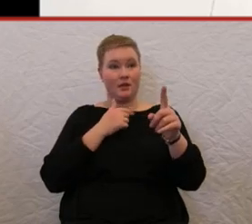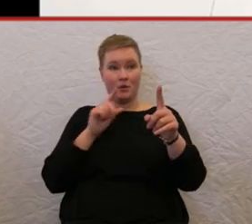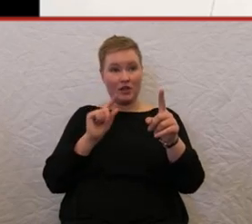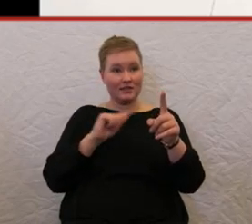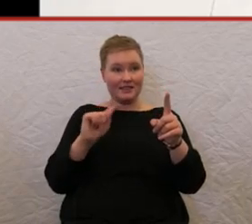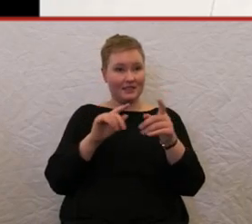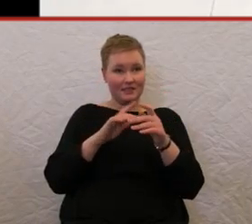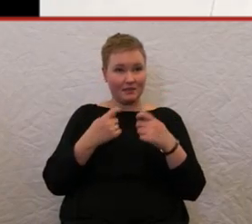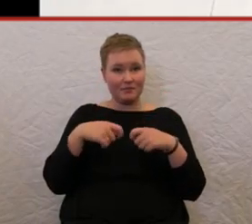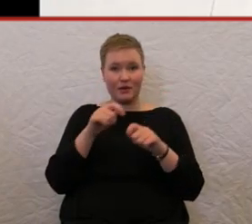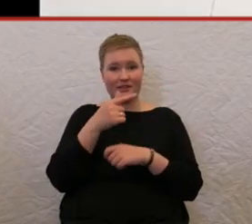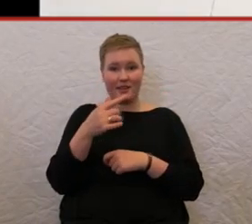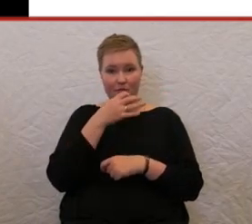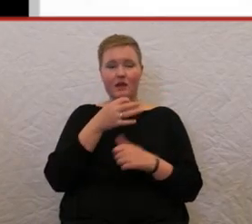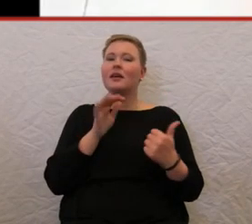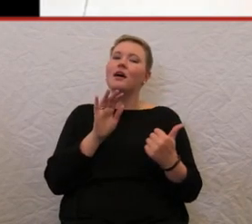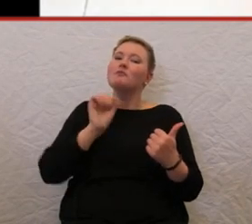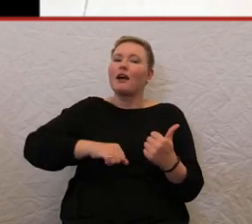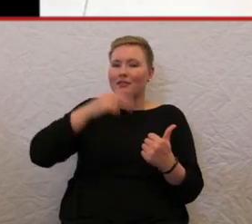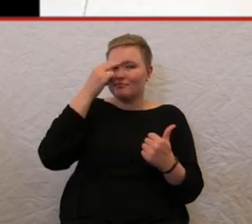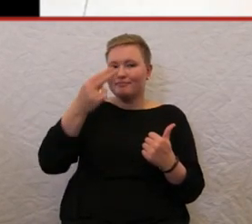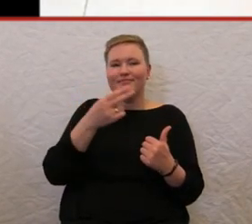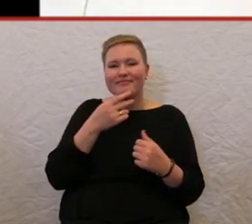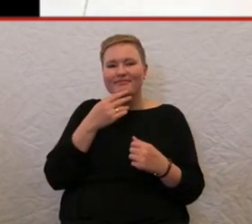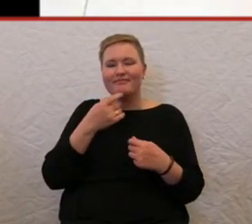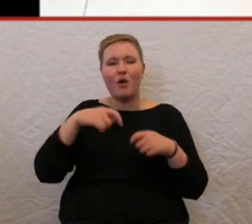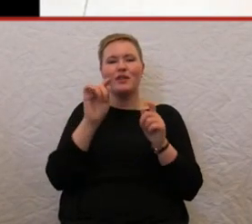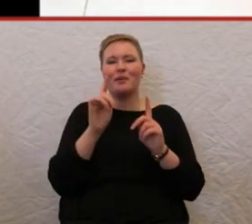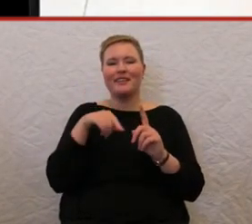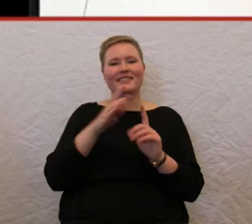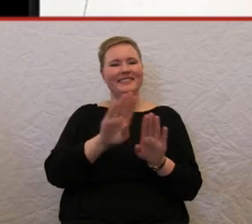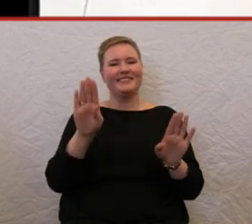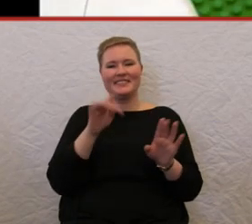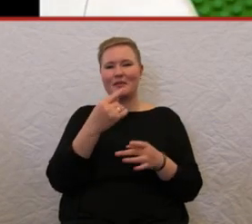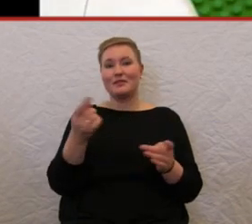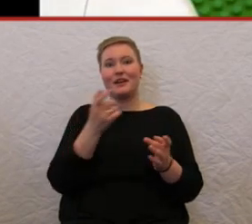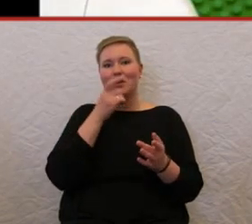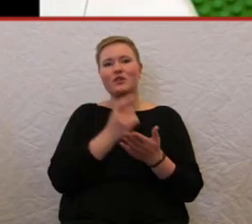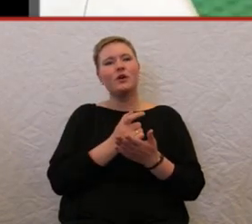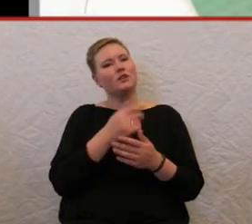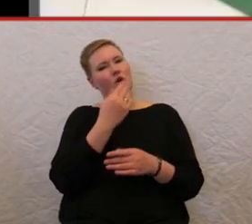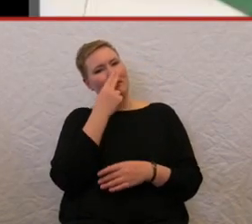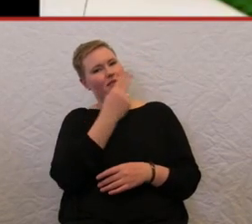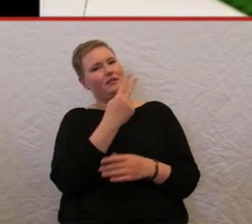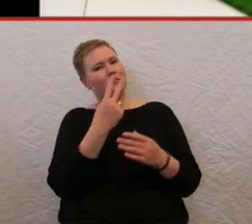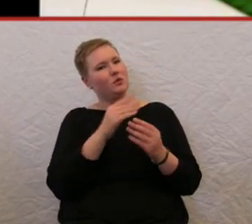Nicht nachbauen oder wenn, dann eben auf eigene Verantwortung. So sieht es aus und man sieht auch gleich, wie es im Einsatz ist.